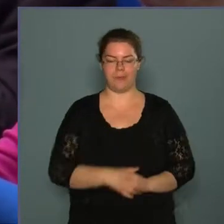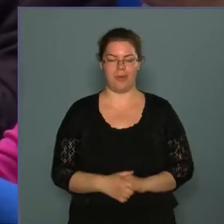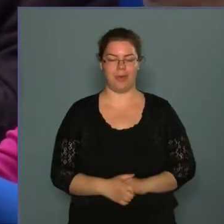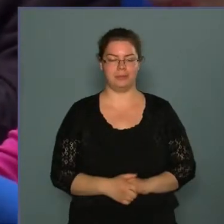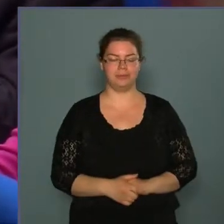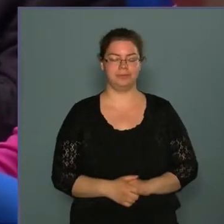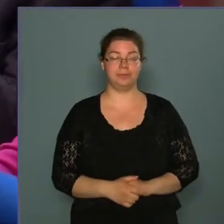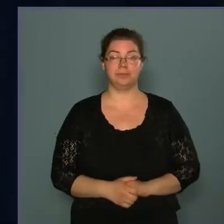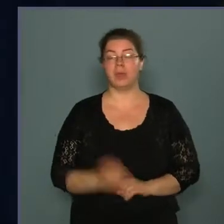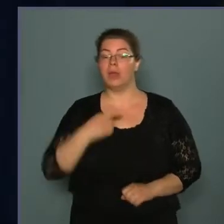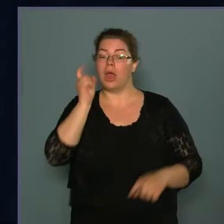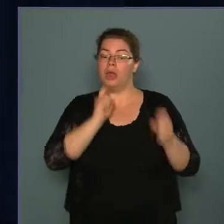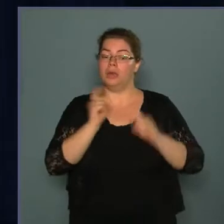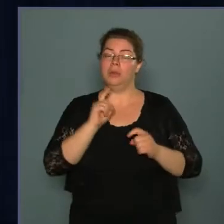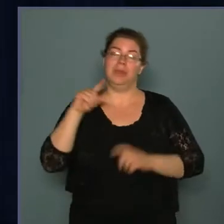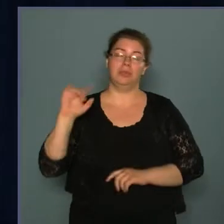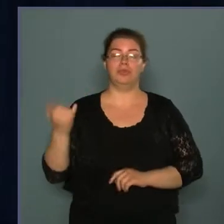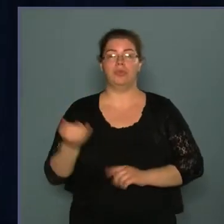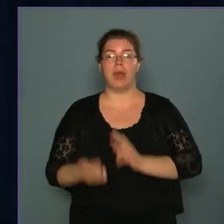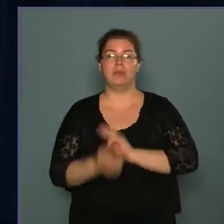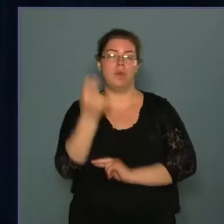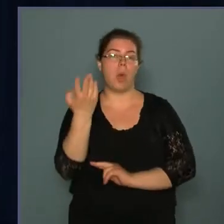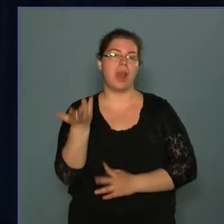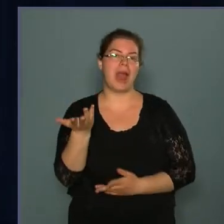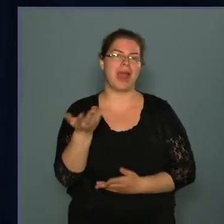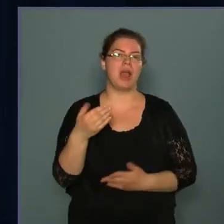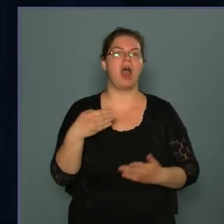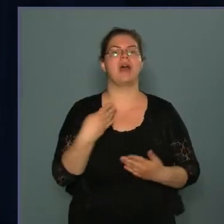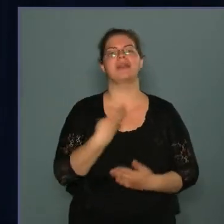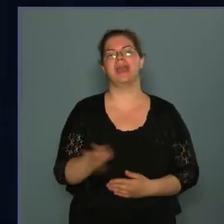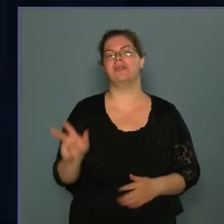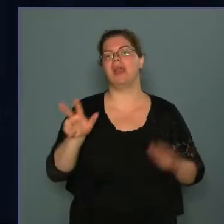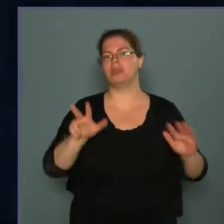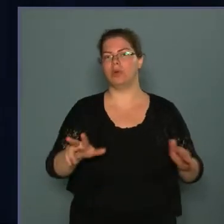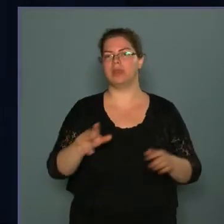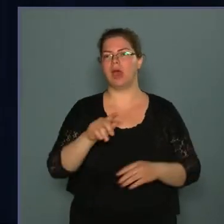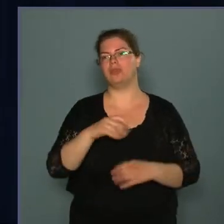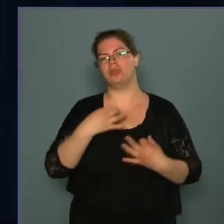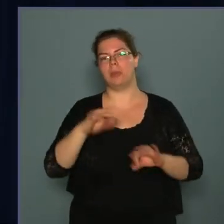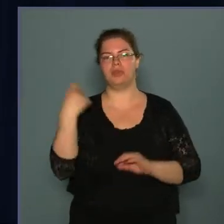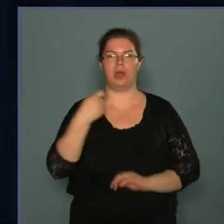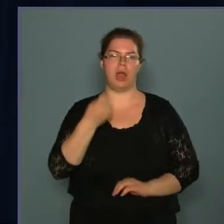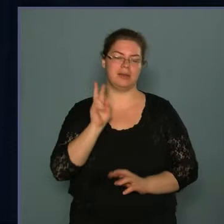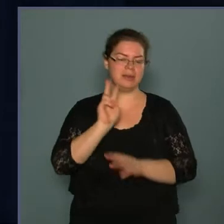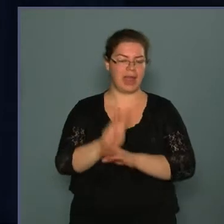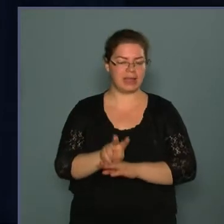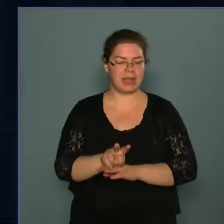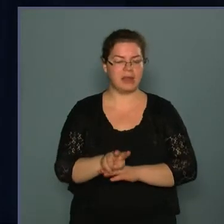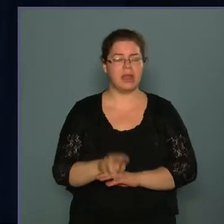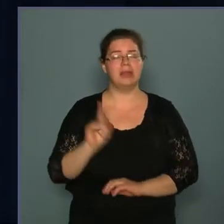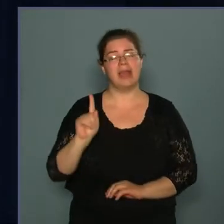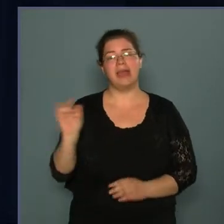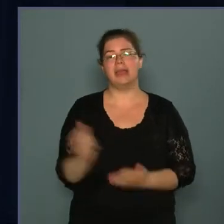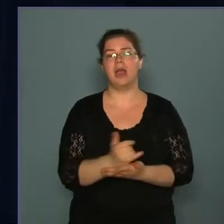hogy meg hát ugye főleg az 48-as szabadságharcban részvevőkre tekintette, de